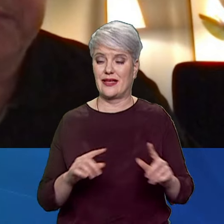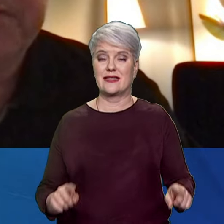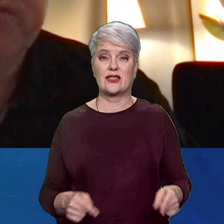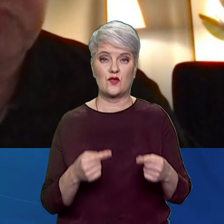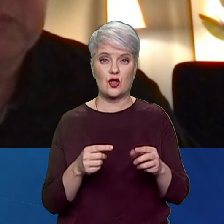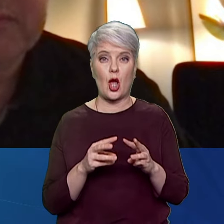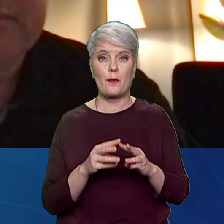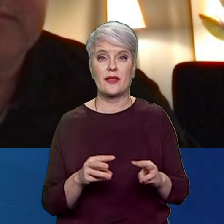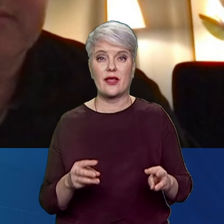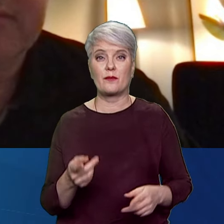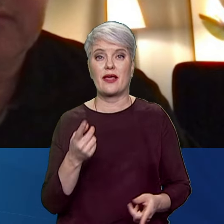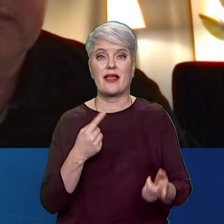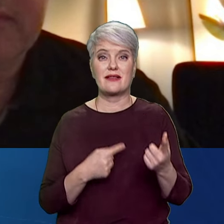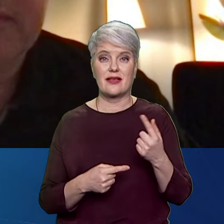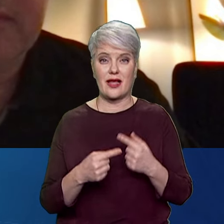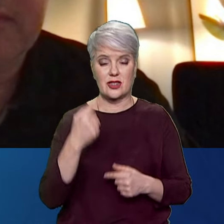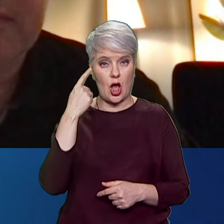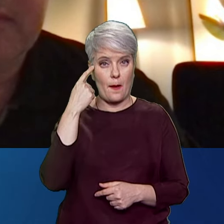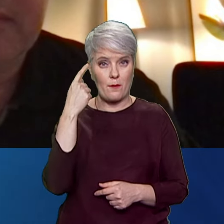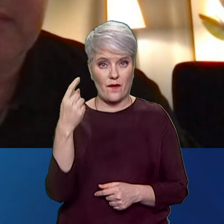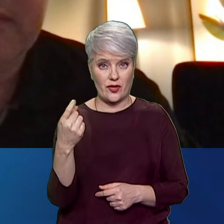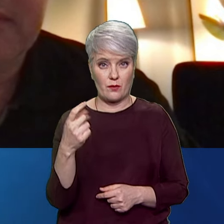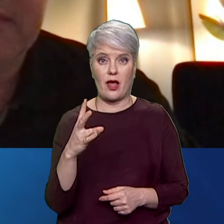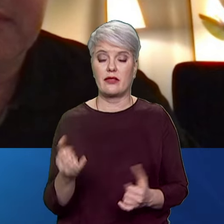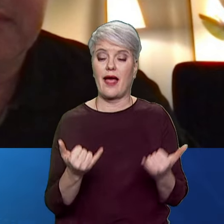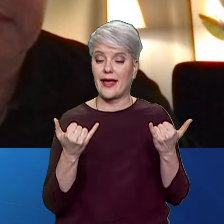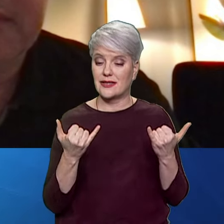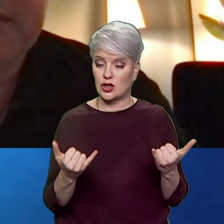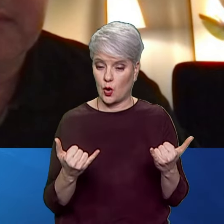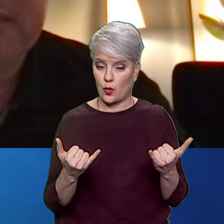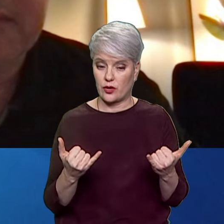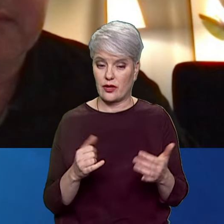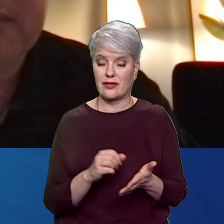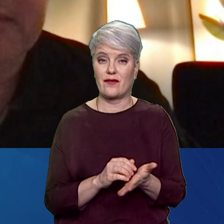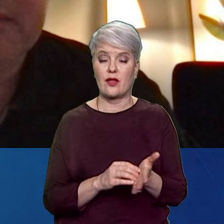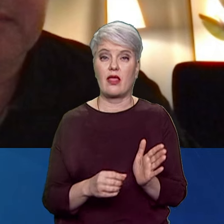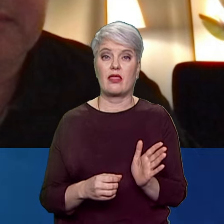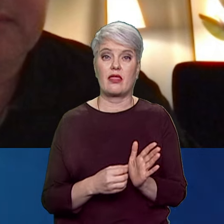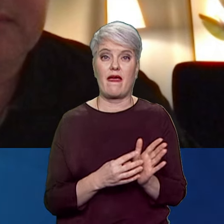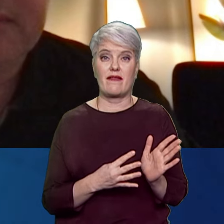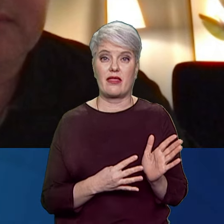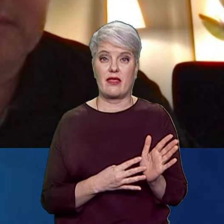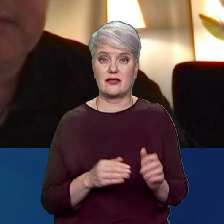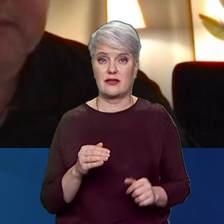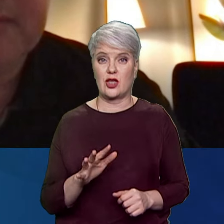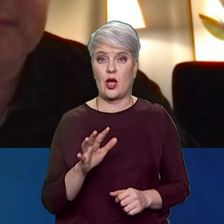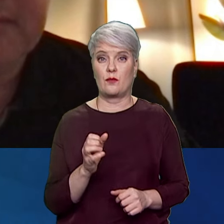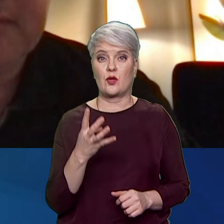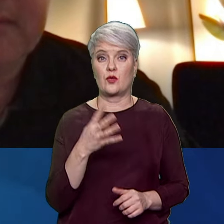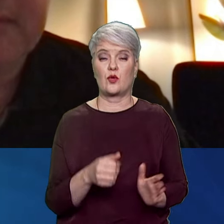Міністерством про інтеграцію, повідомляє про те, що на сьогодні йдеться про 19 тисяч 546